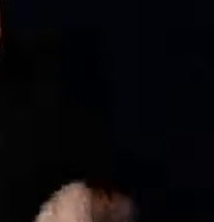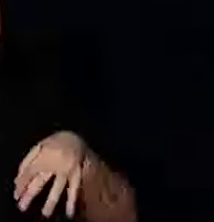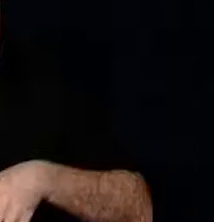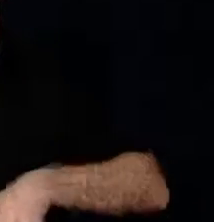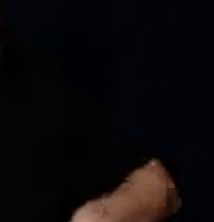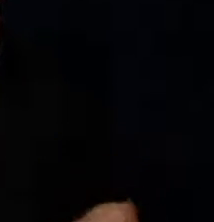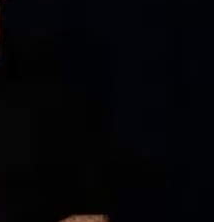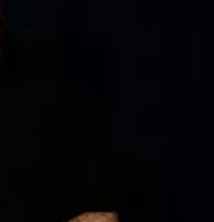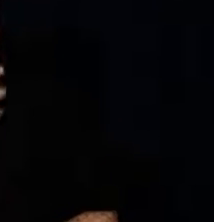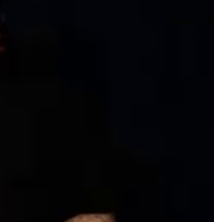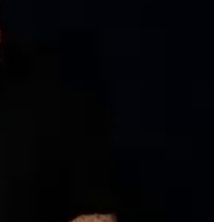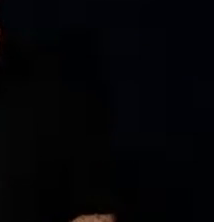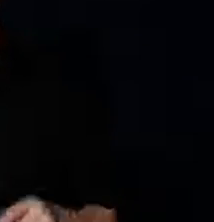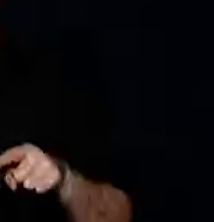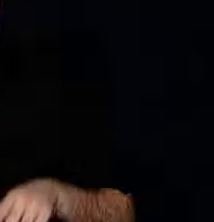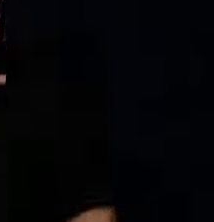sonuna geldik.